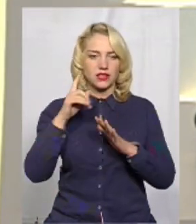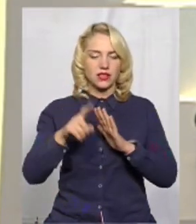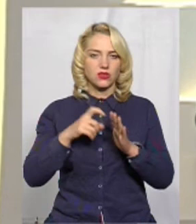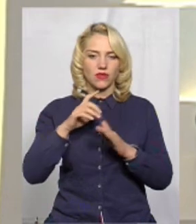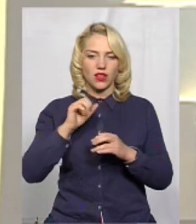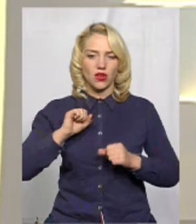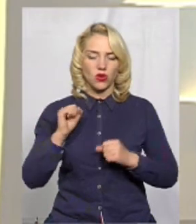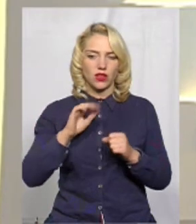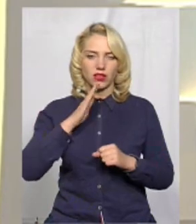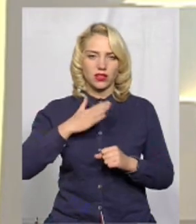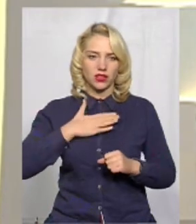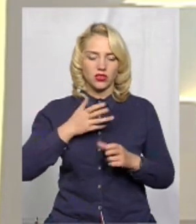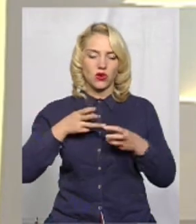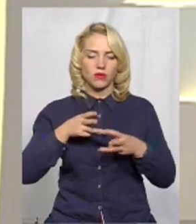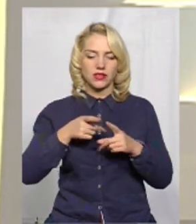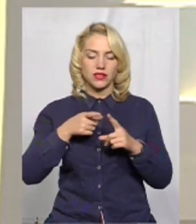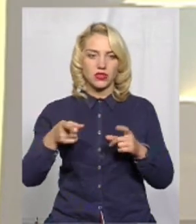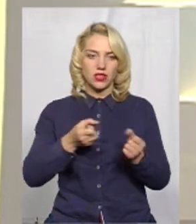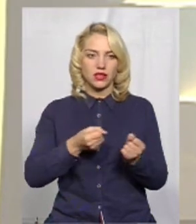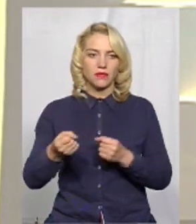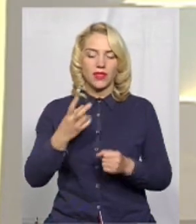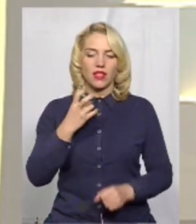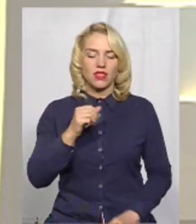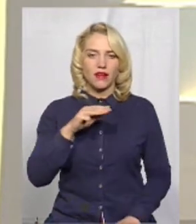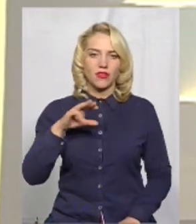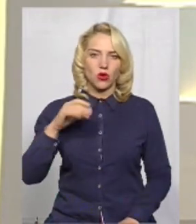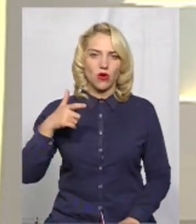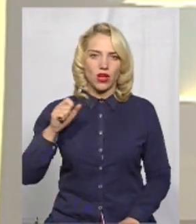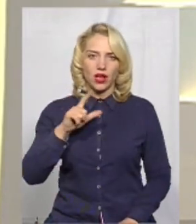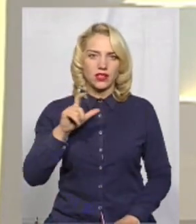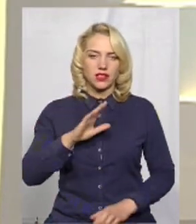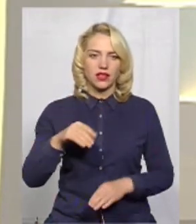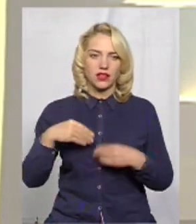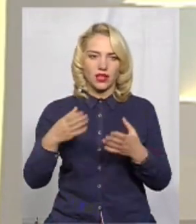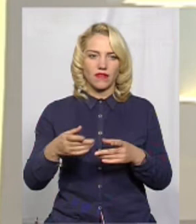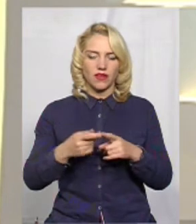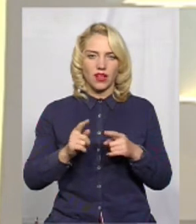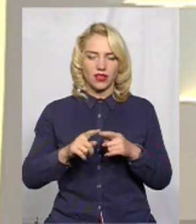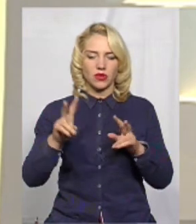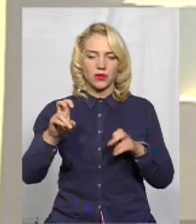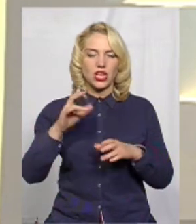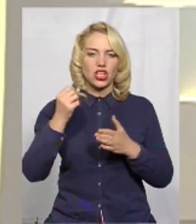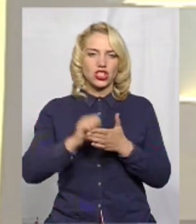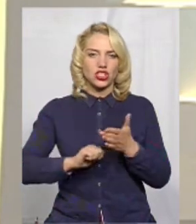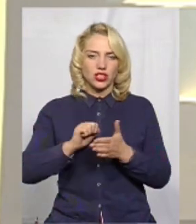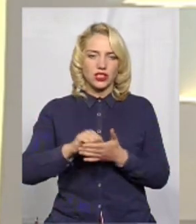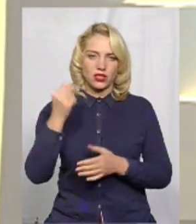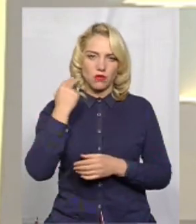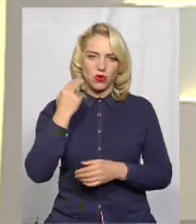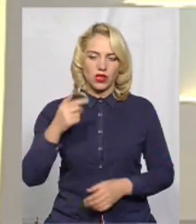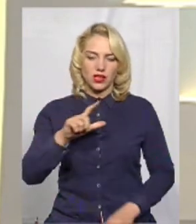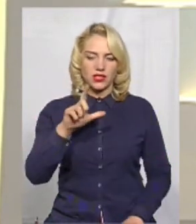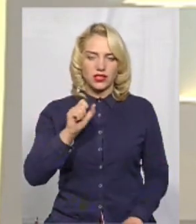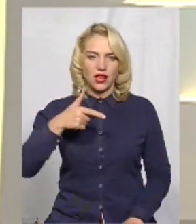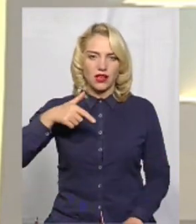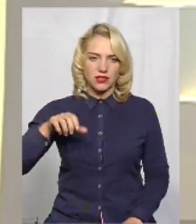опалювальні сезони затримувалися через те, що НАК «Нафтогаз» не давав номінацій через борги за газ, а